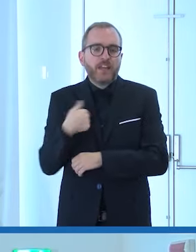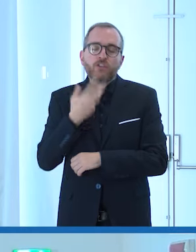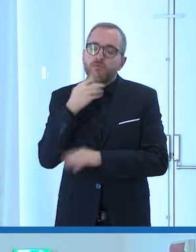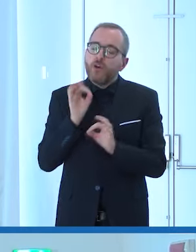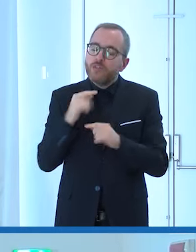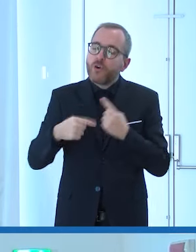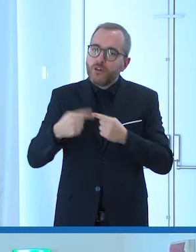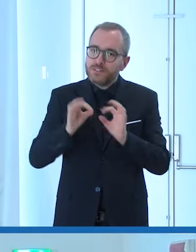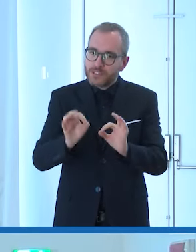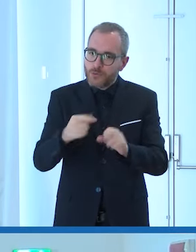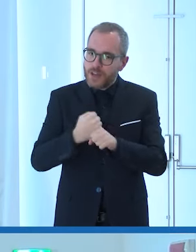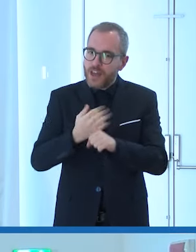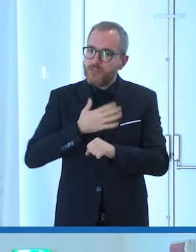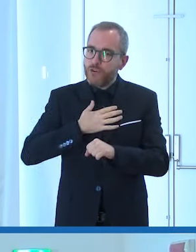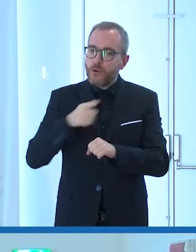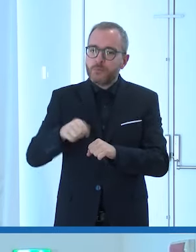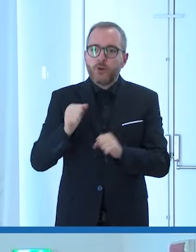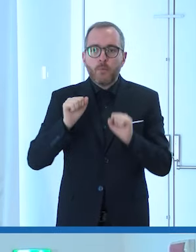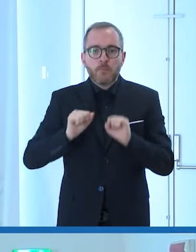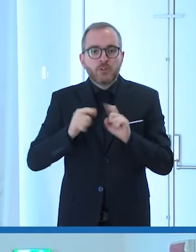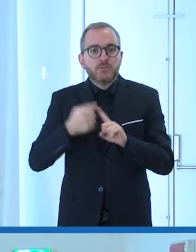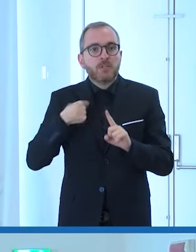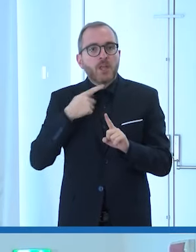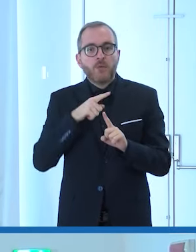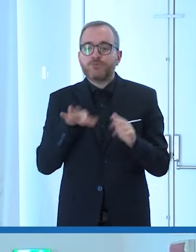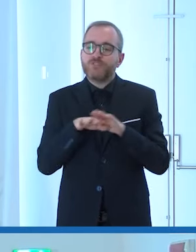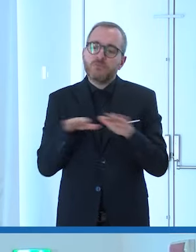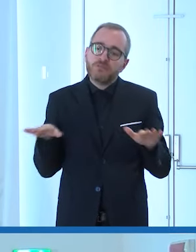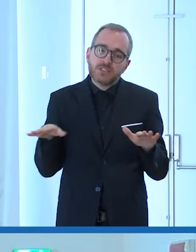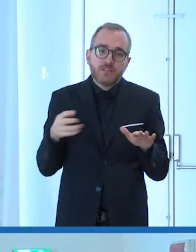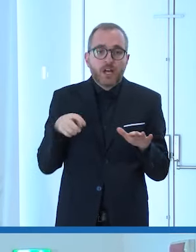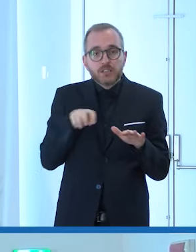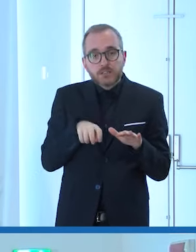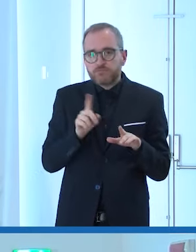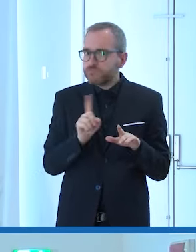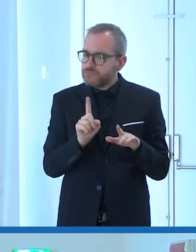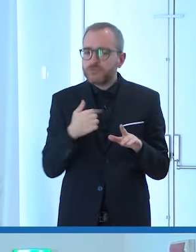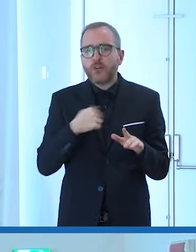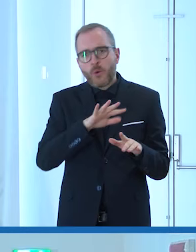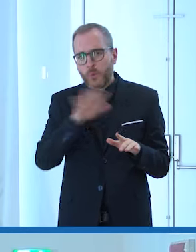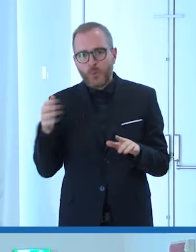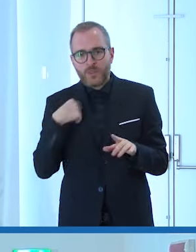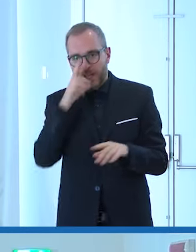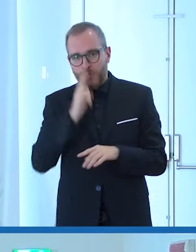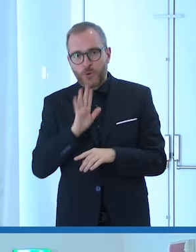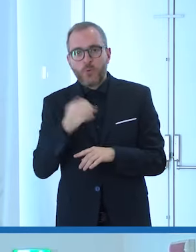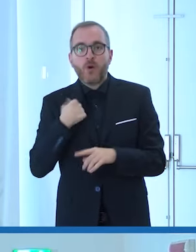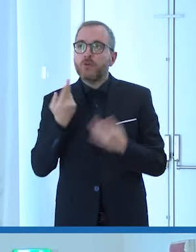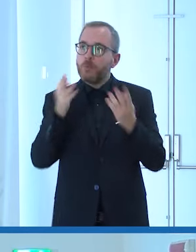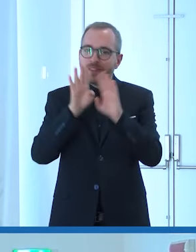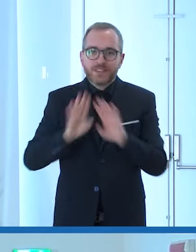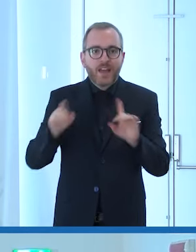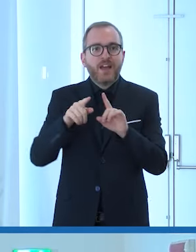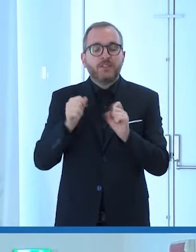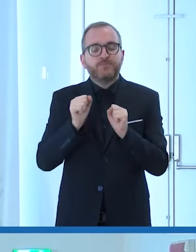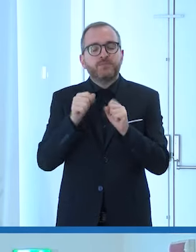mi è stata data la possibilità di farlo non da dietro una scrivania sono stato in diversi teatri all'estero